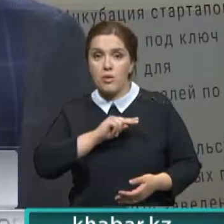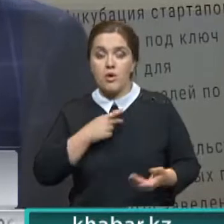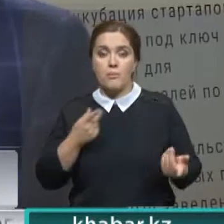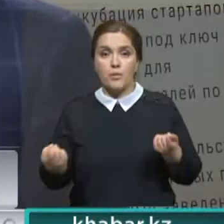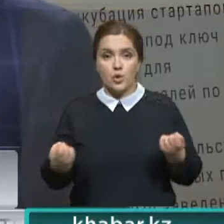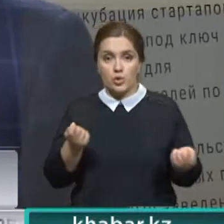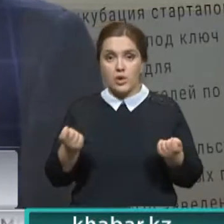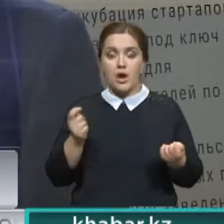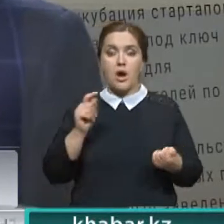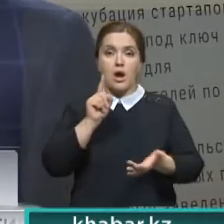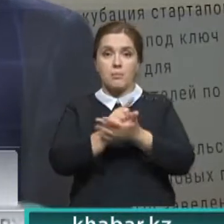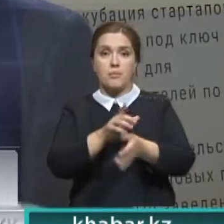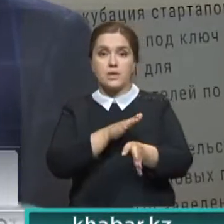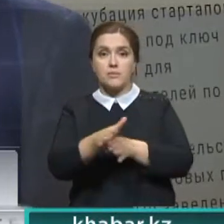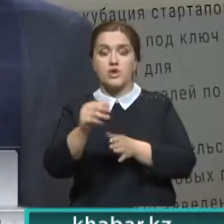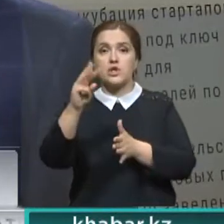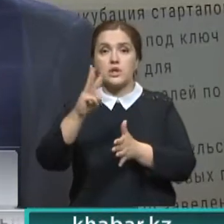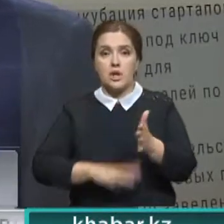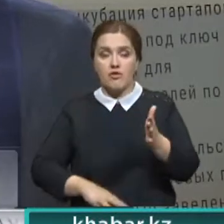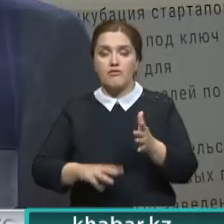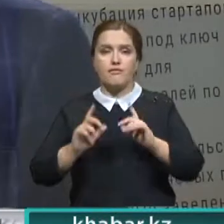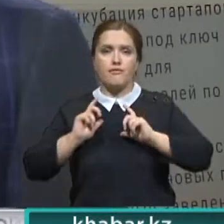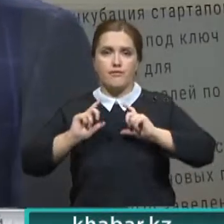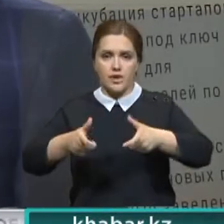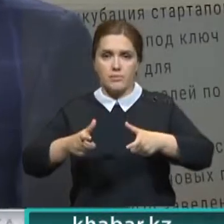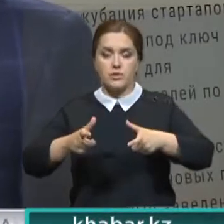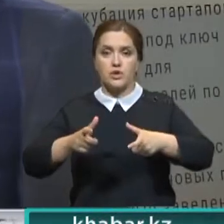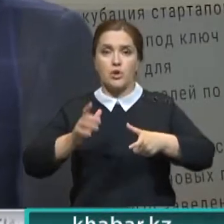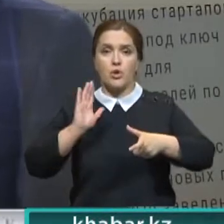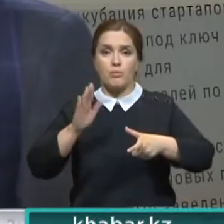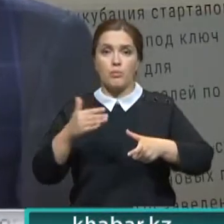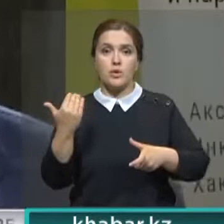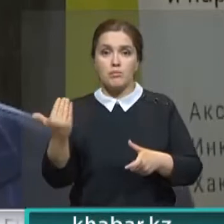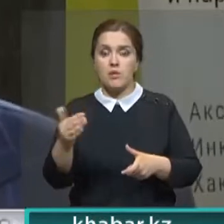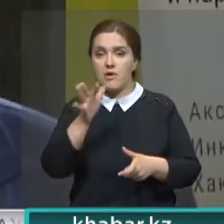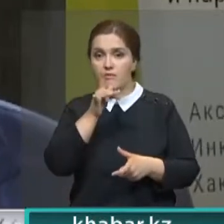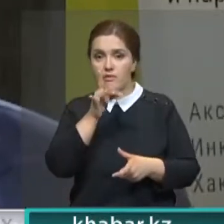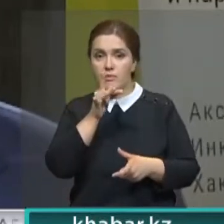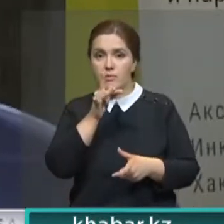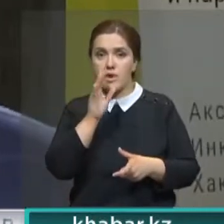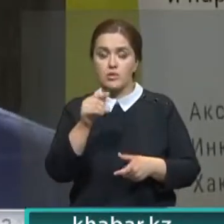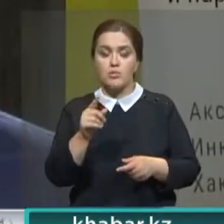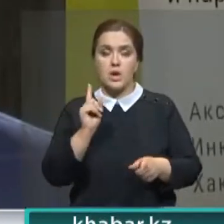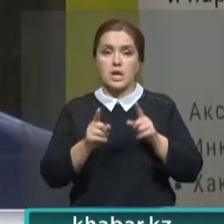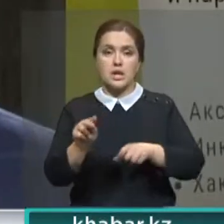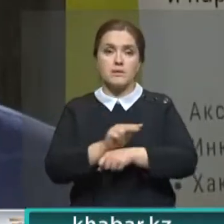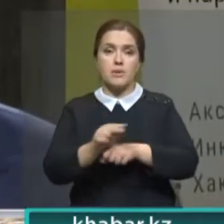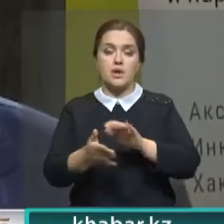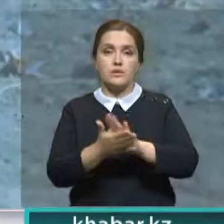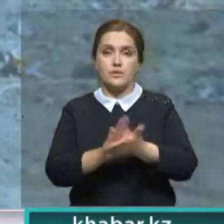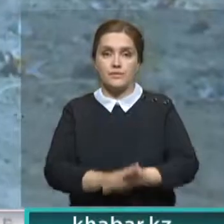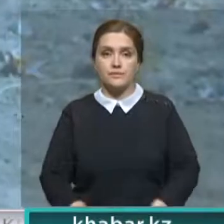обязательно исполним, выпишем штрафы, будем им устанавливать сроки, чтобы они реально исправили ситуацию.